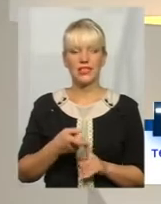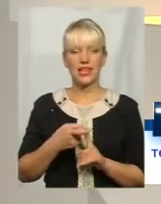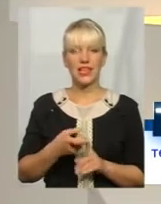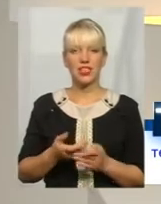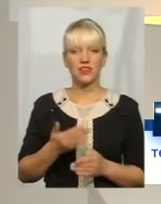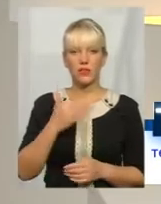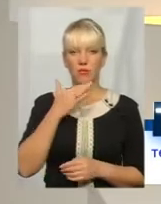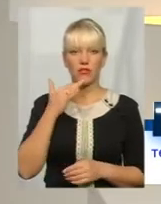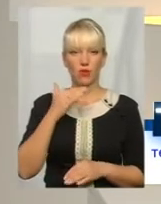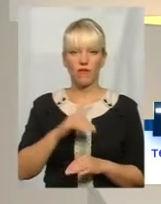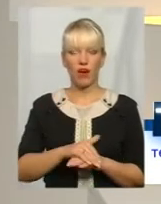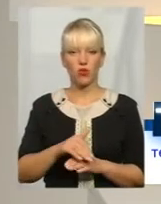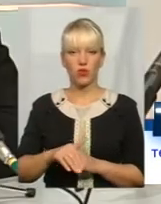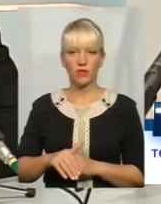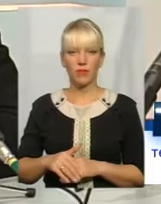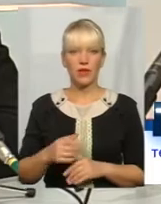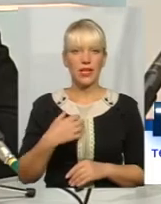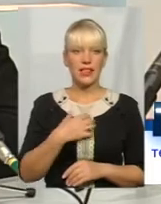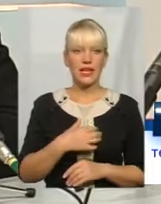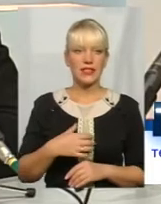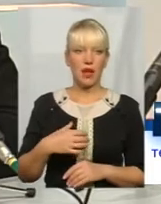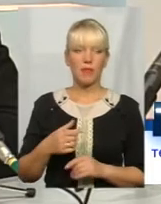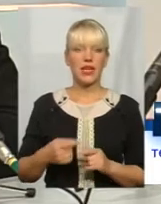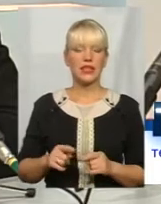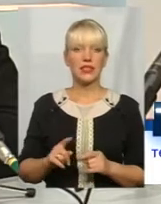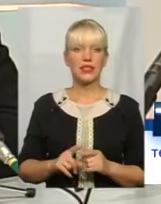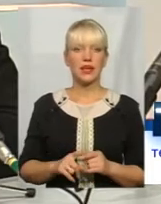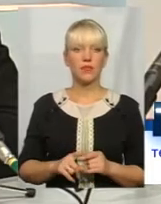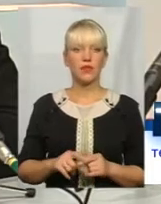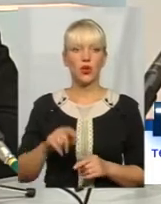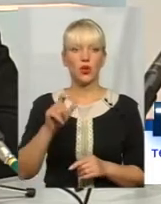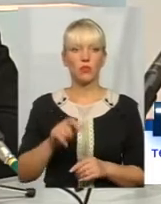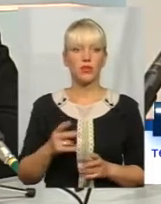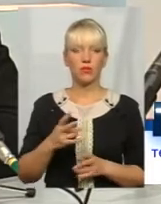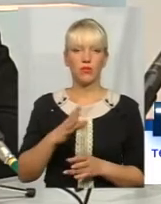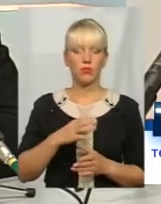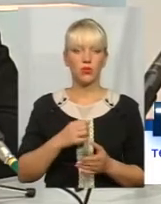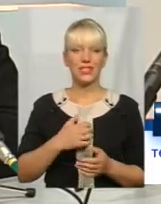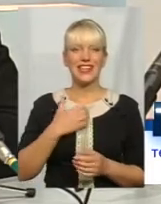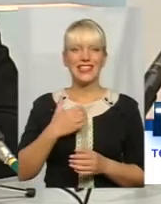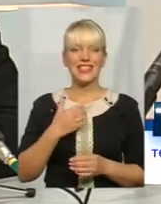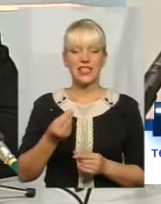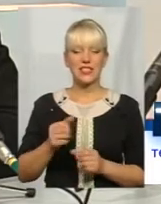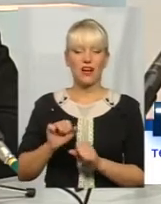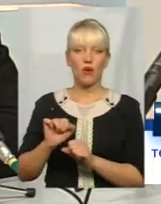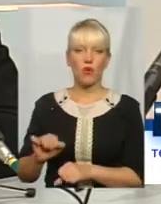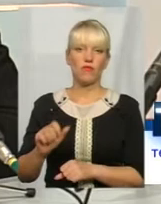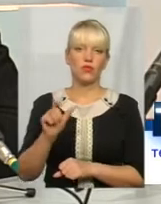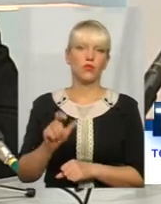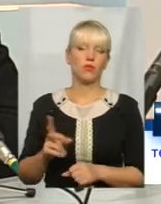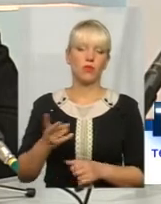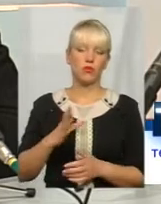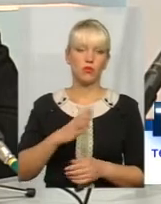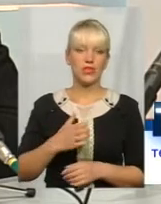багатьох факторів. Насамперед, громадянин має бути застрахованою особою, повинен мати